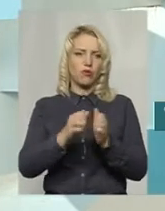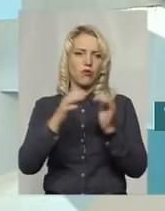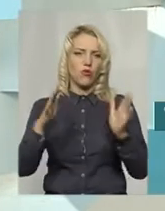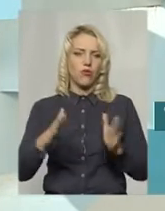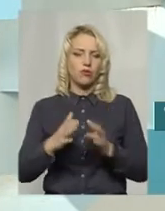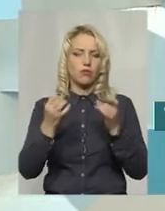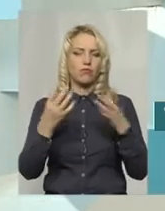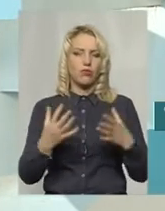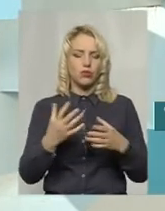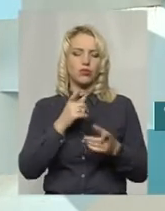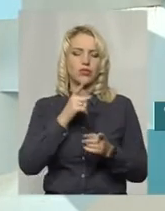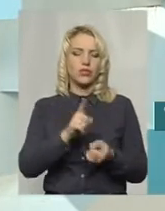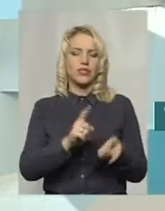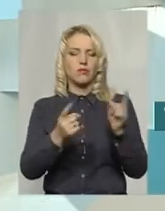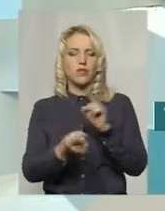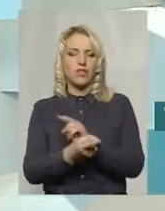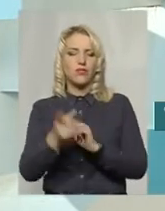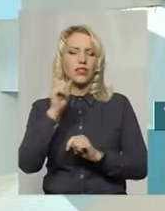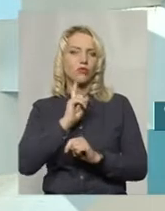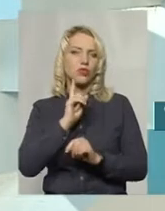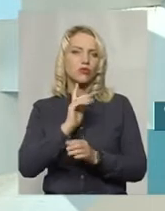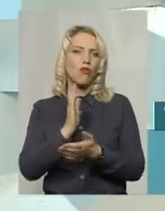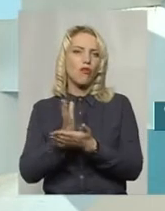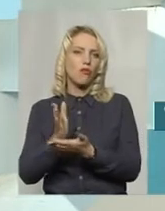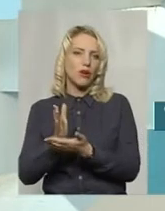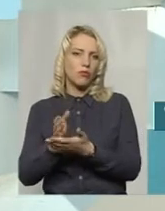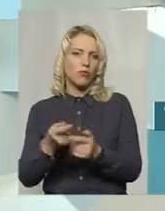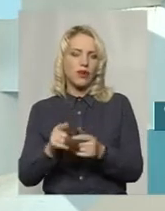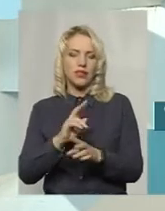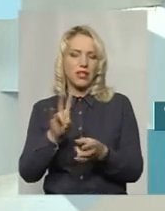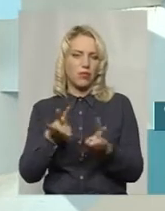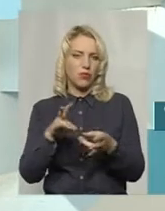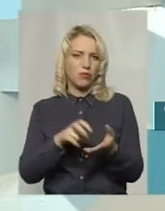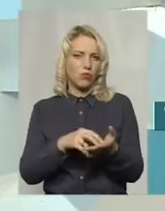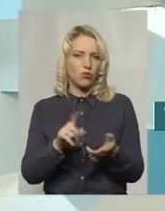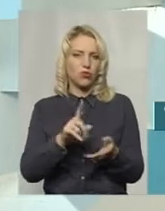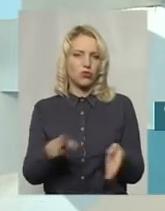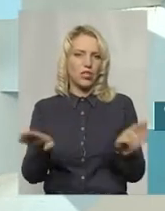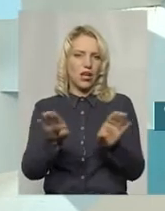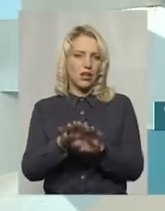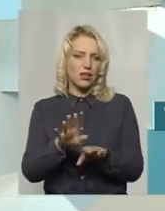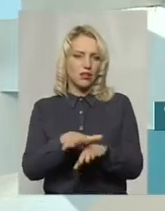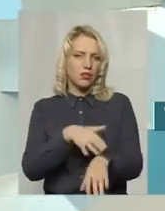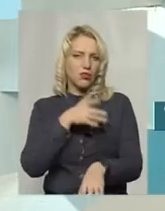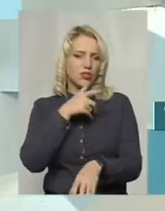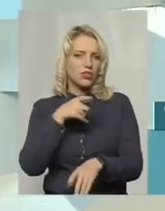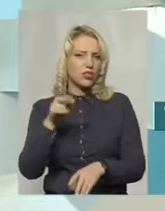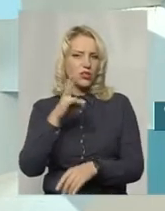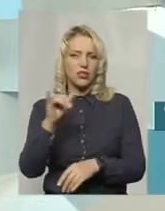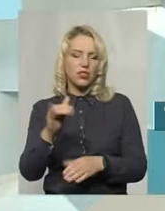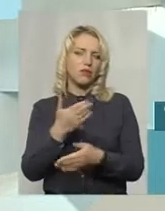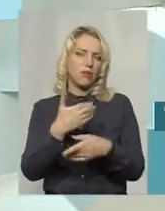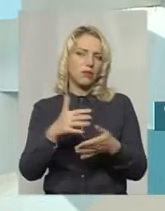Просто змінив тимчасову локалізацію. Тому не тринесліть боятися, що заклад закрили на тривалий час. Ні, ми надаємо